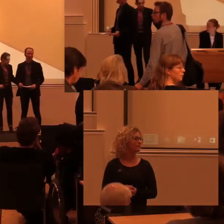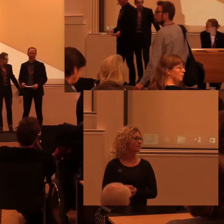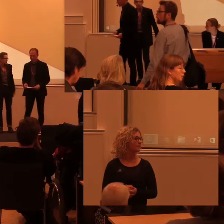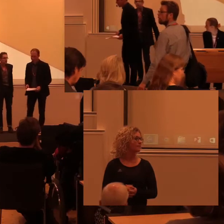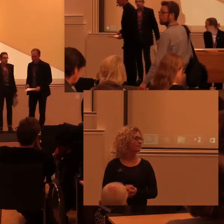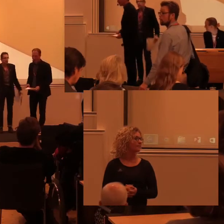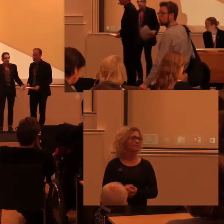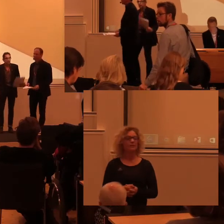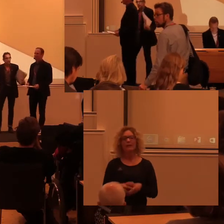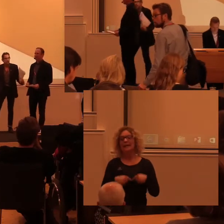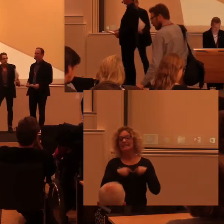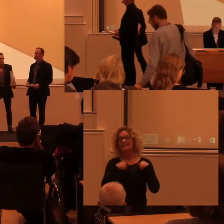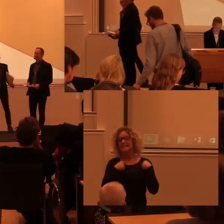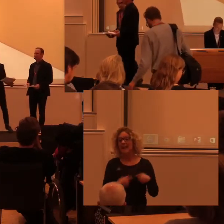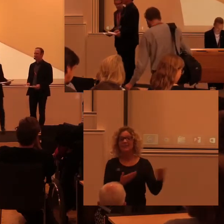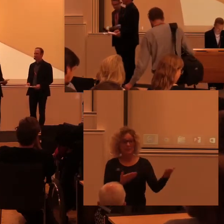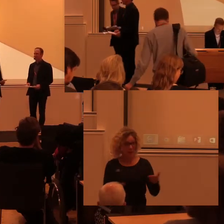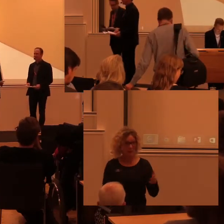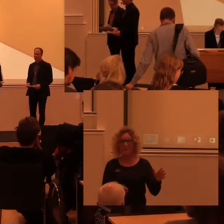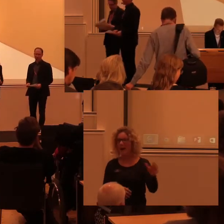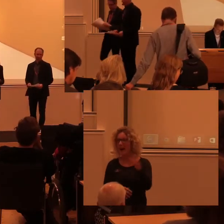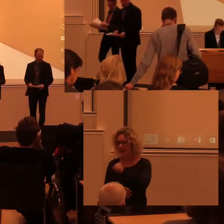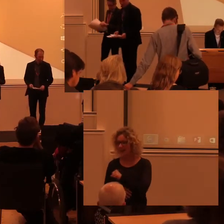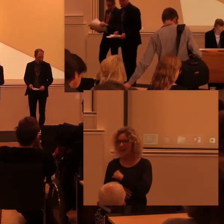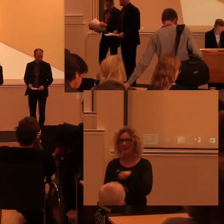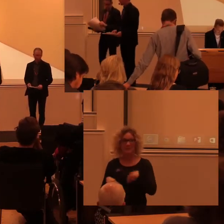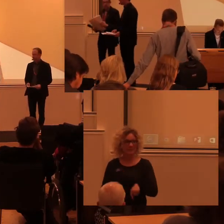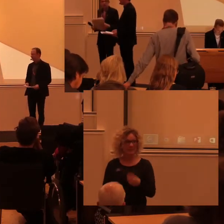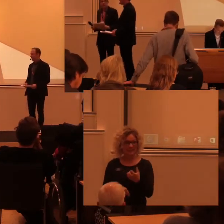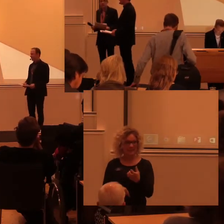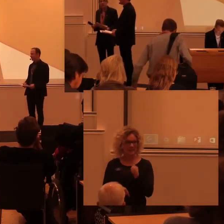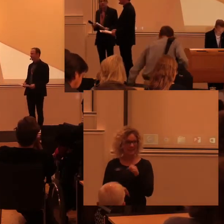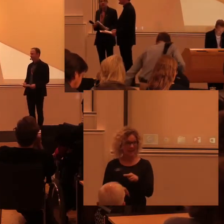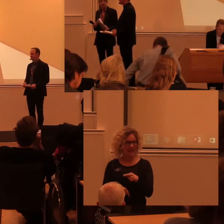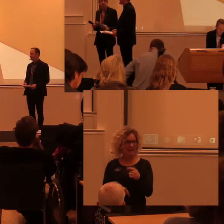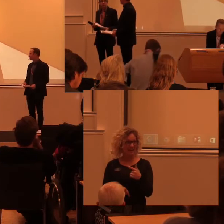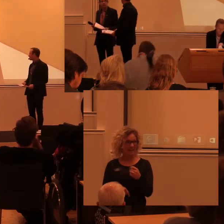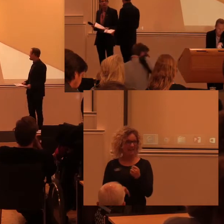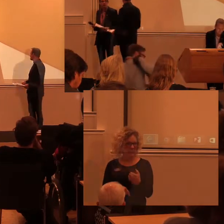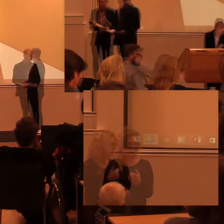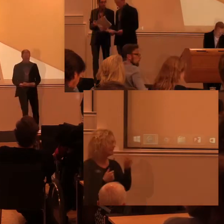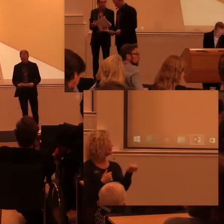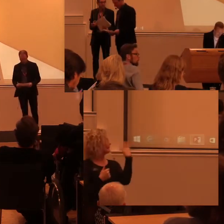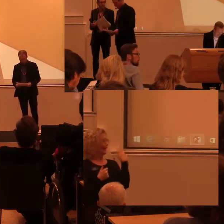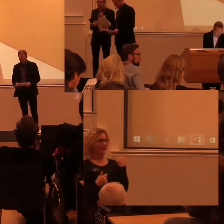–Hjärtligt välkomna allihopa hit till CERTEC och Riksantikvarieämbetets konferens.